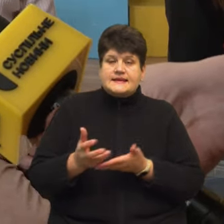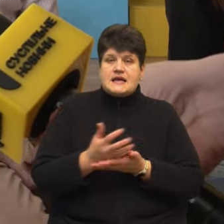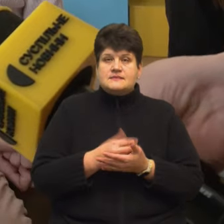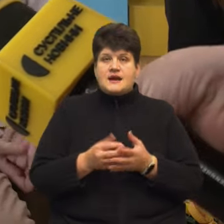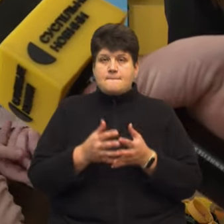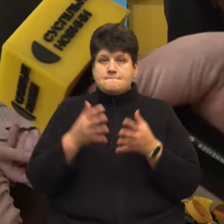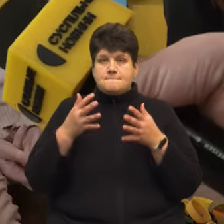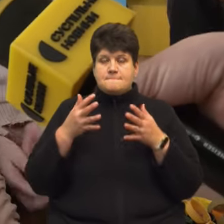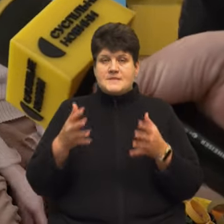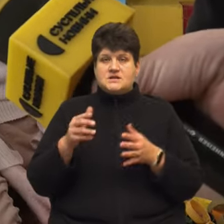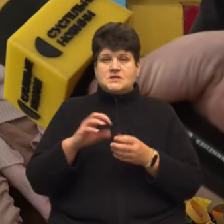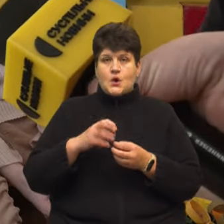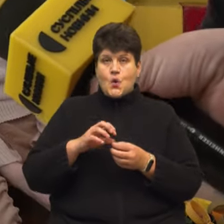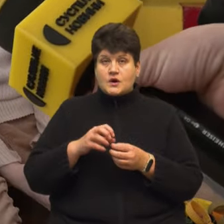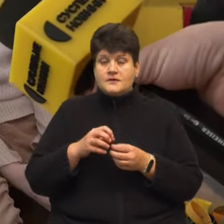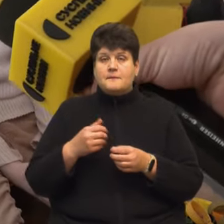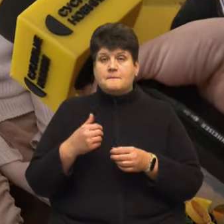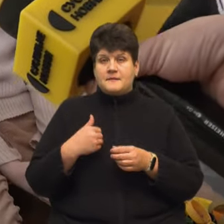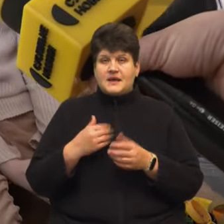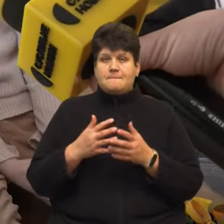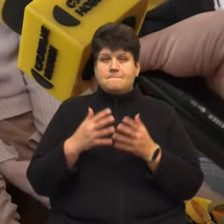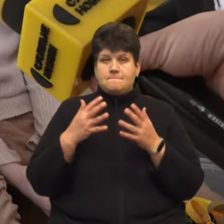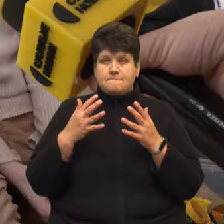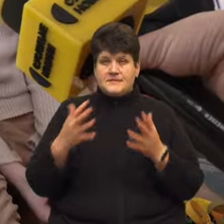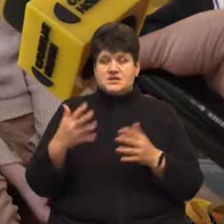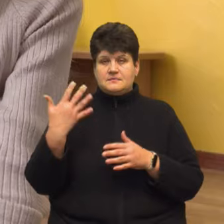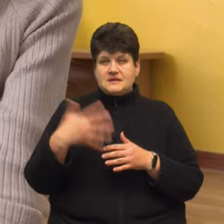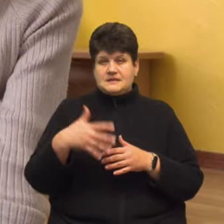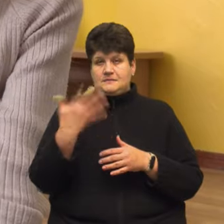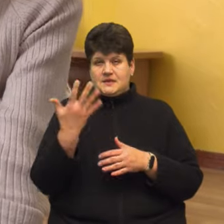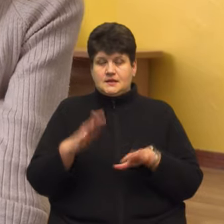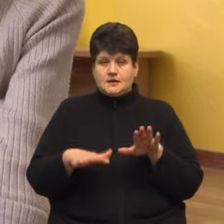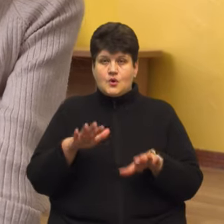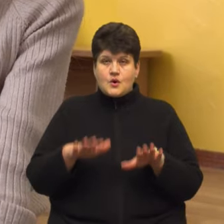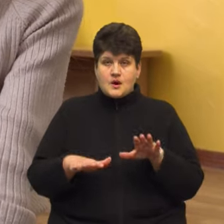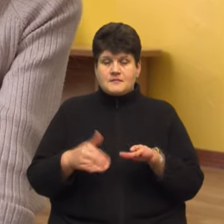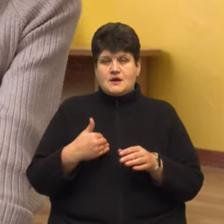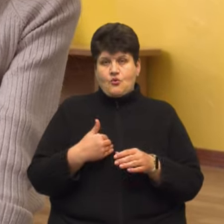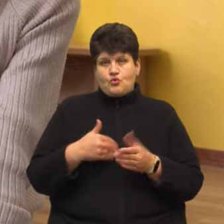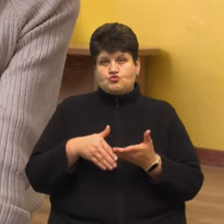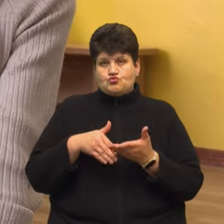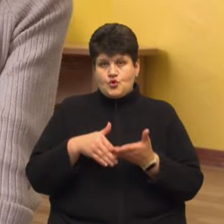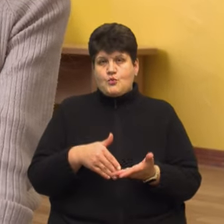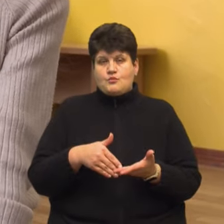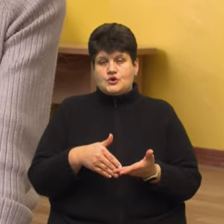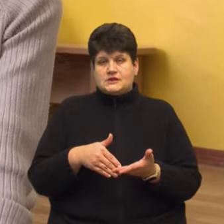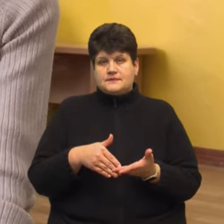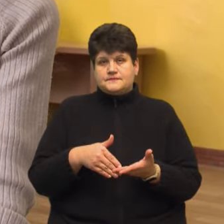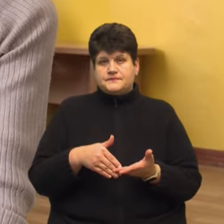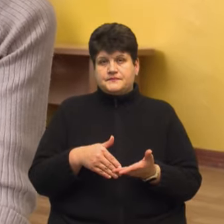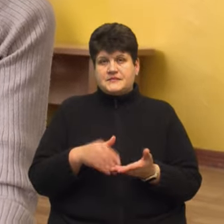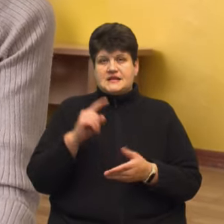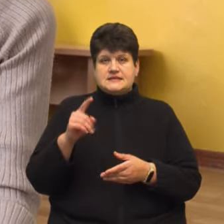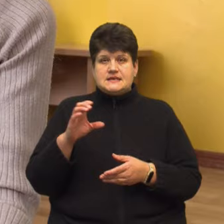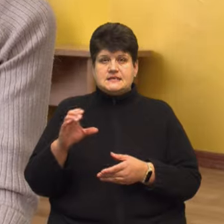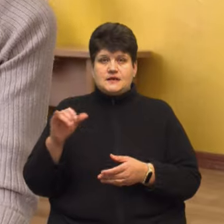курків, ми більше 55 кілограмів. Я хочу допомогти ЗСУ,